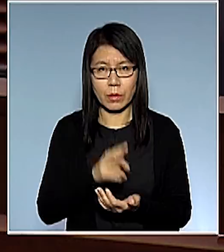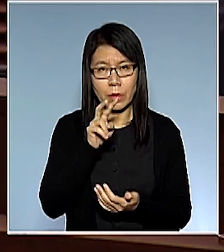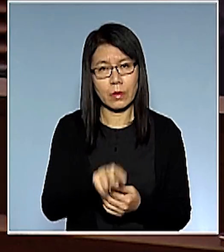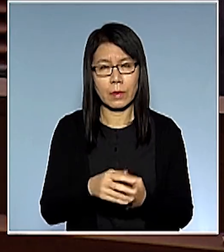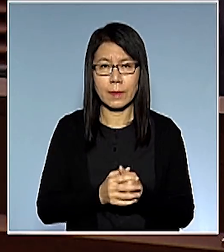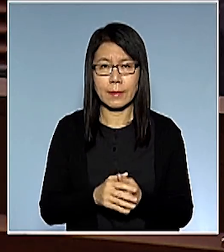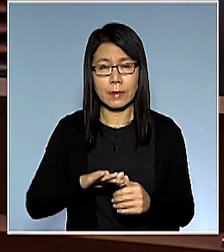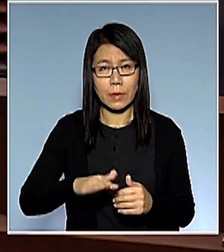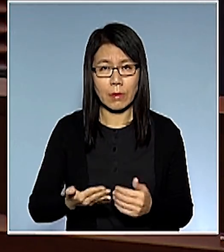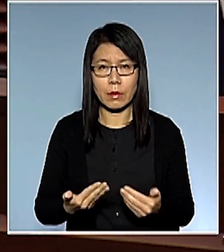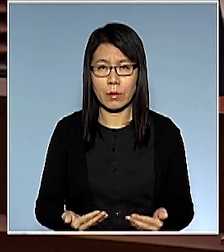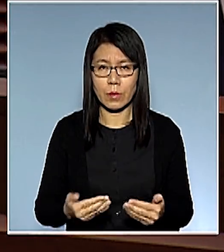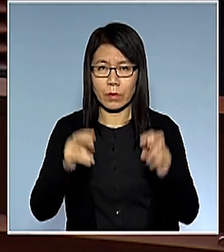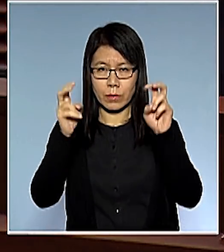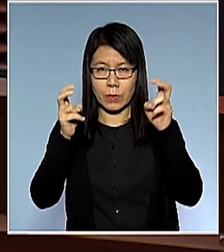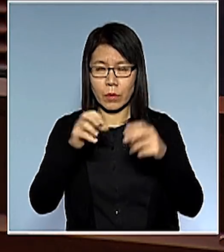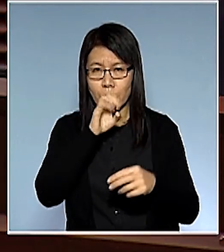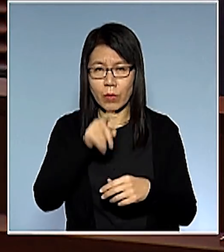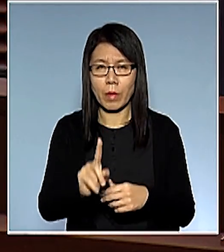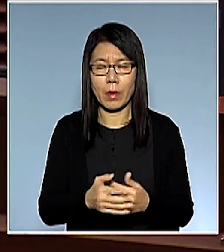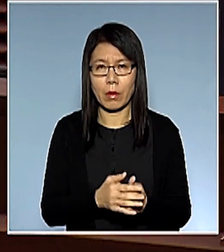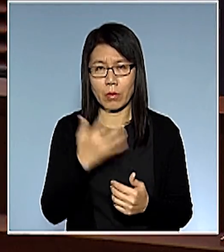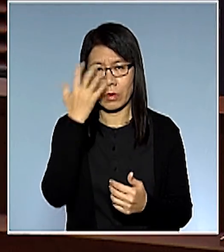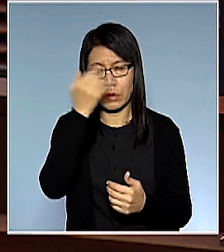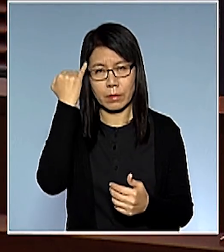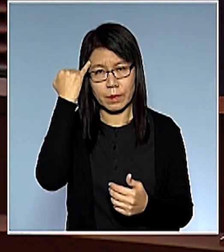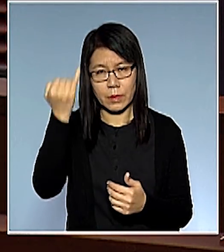但是今天他講的這個題目是什麼他都沒有搞清楚